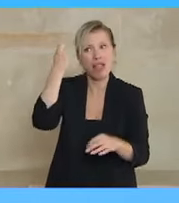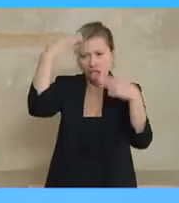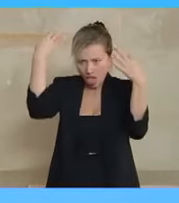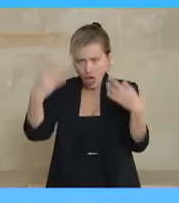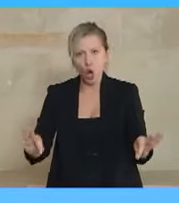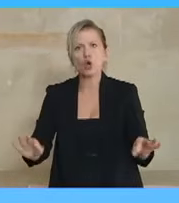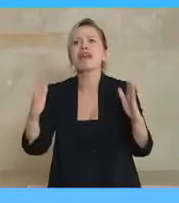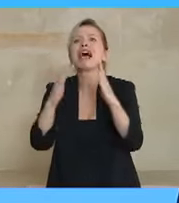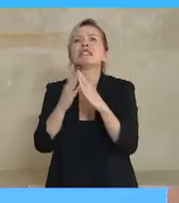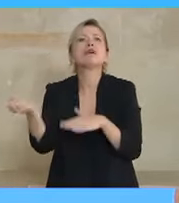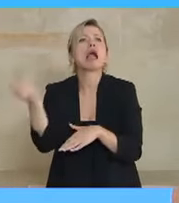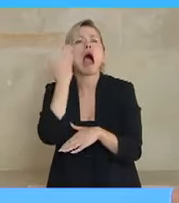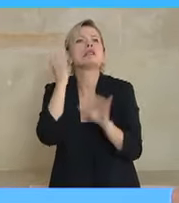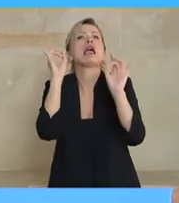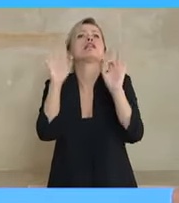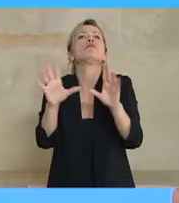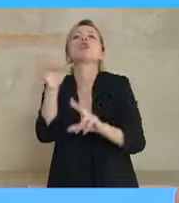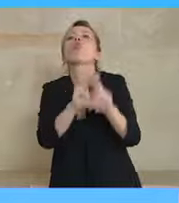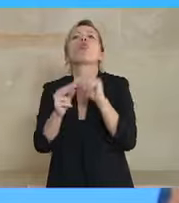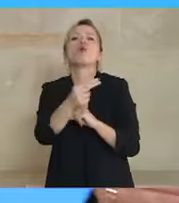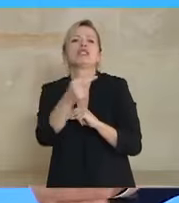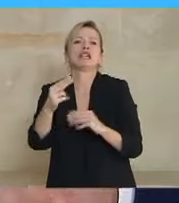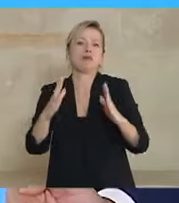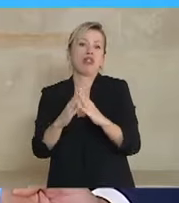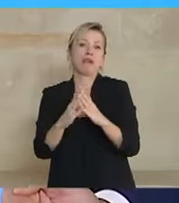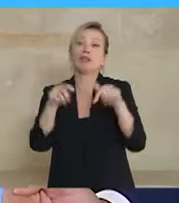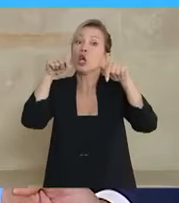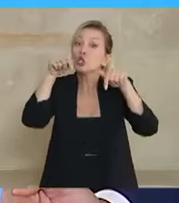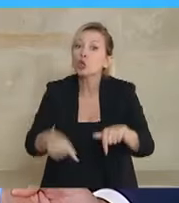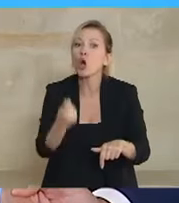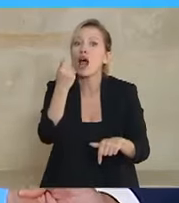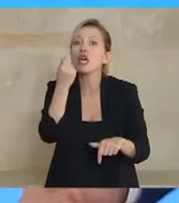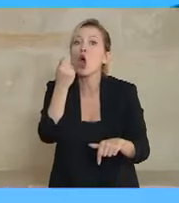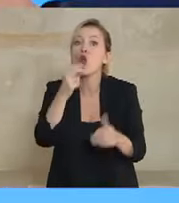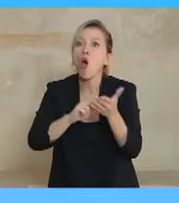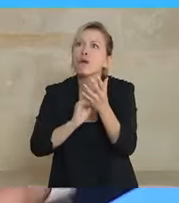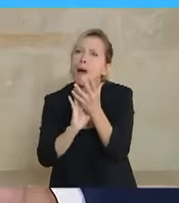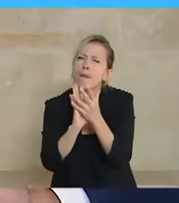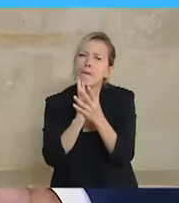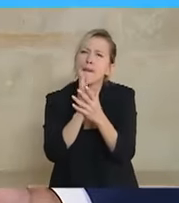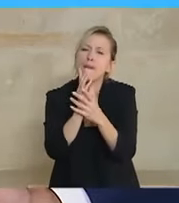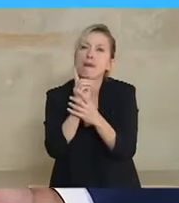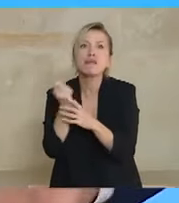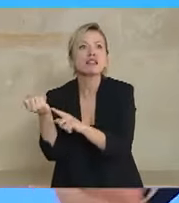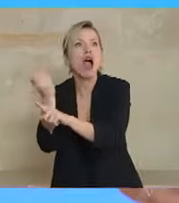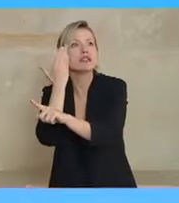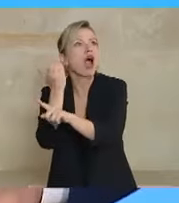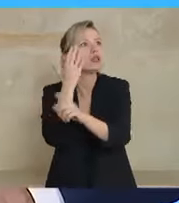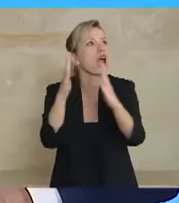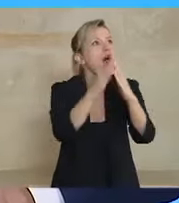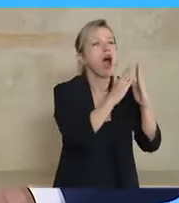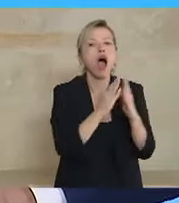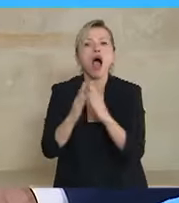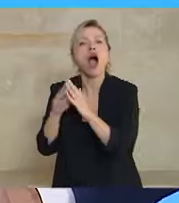καμία αξία, δεν μας απασχολούσε το θέμα της στέγης. Τώρα που η οικονομία αναπτύσσεται και τα κίνητα αποκτούν μεγαλύτερη αξία, η άλλη